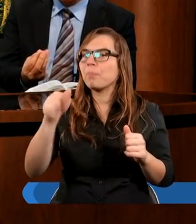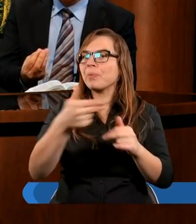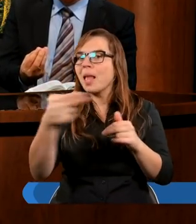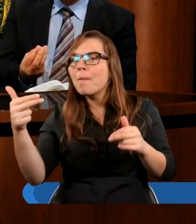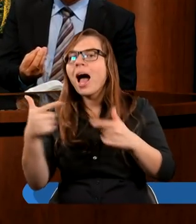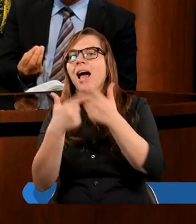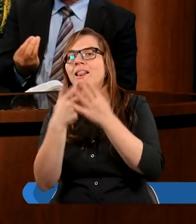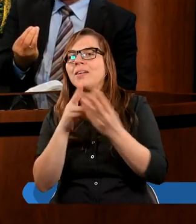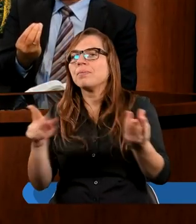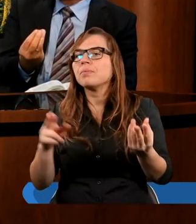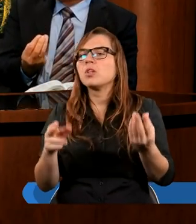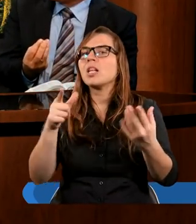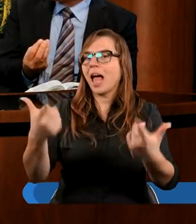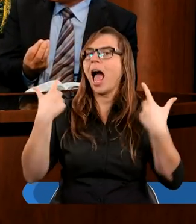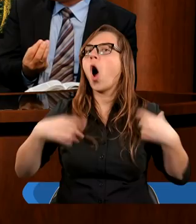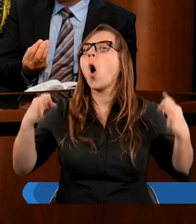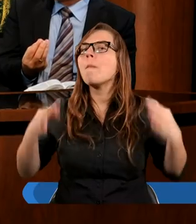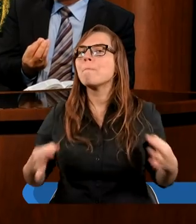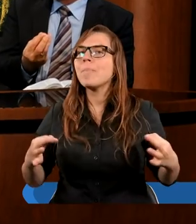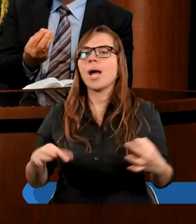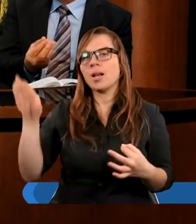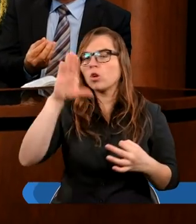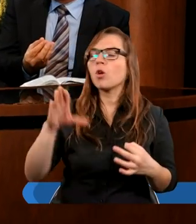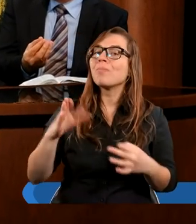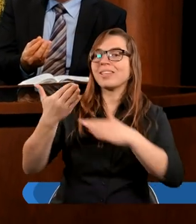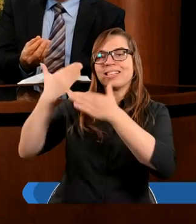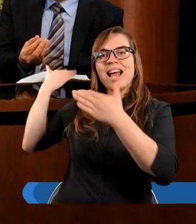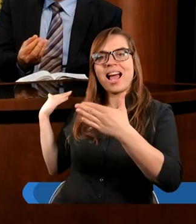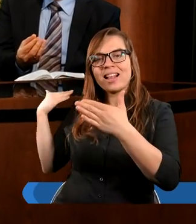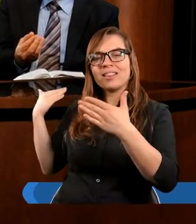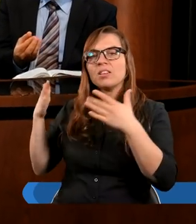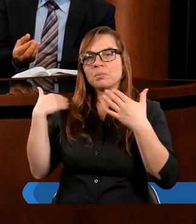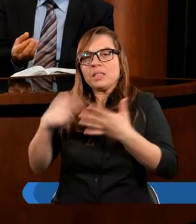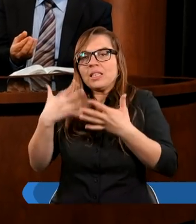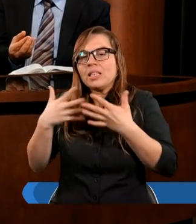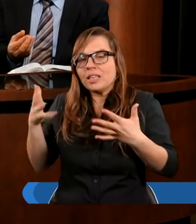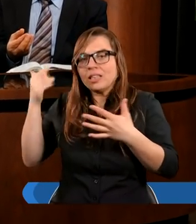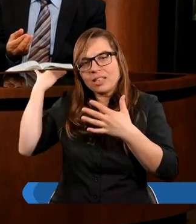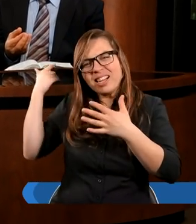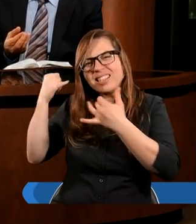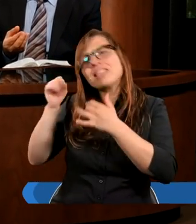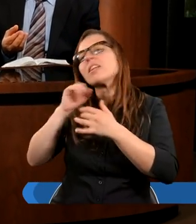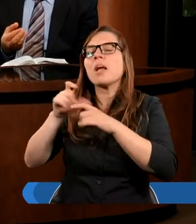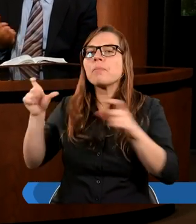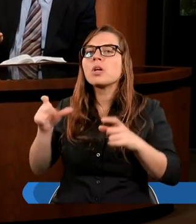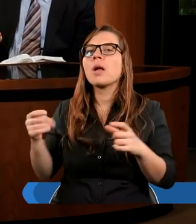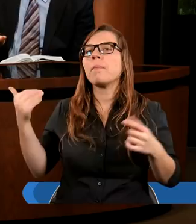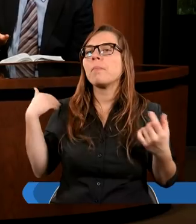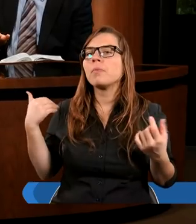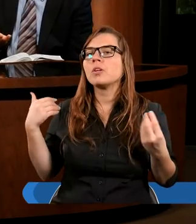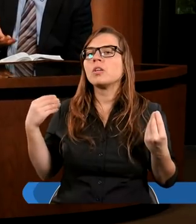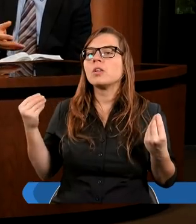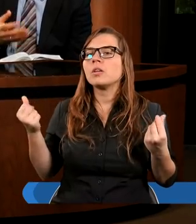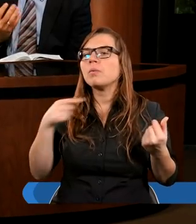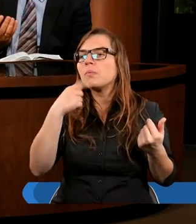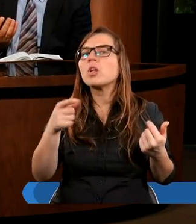tłumaczy, że ta obecność Boga, która była kiedyś, to na ziemi, to się zmieniło właśnie, zresztą Jezus